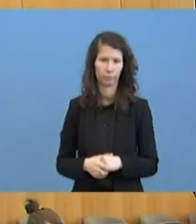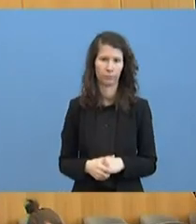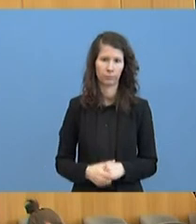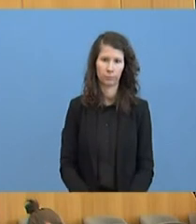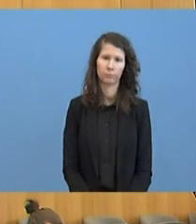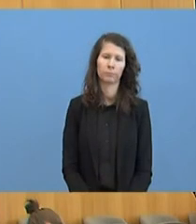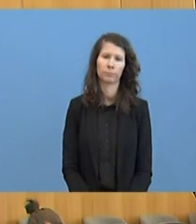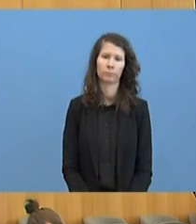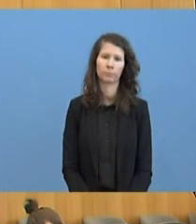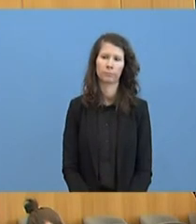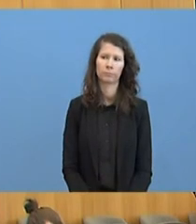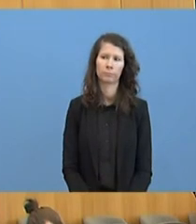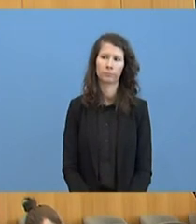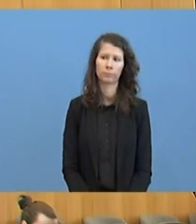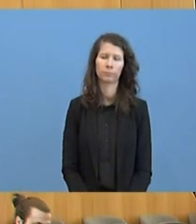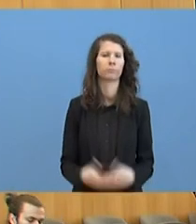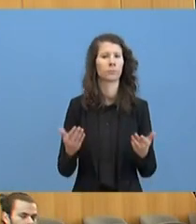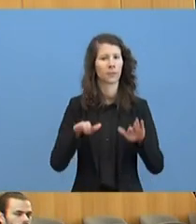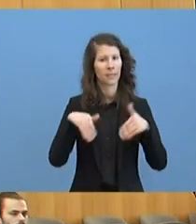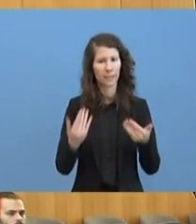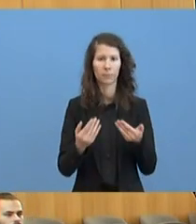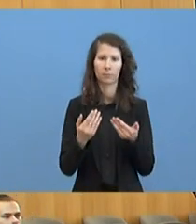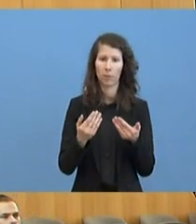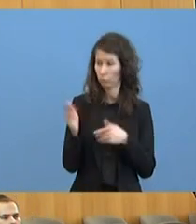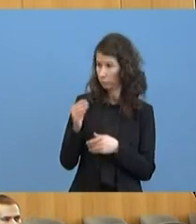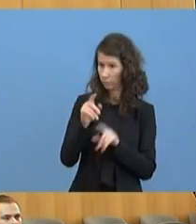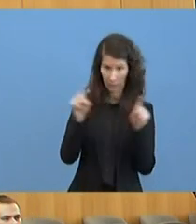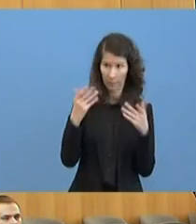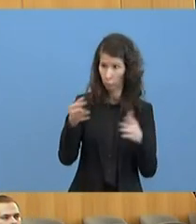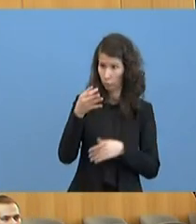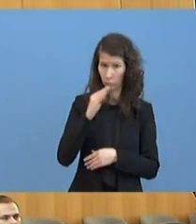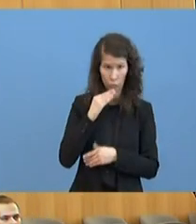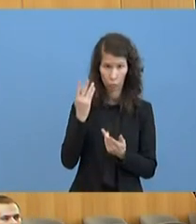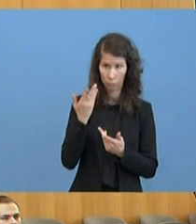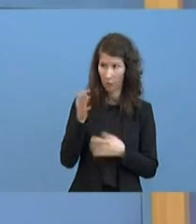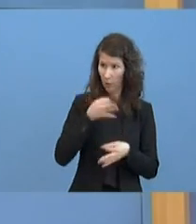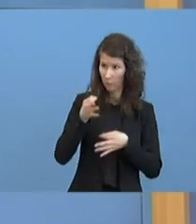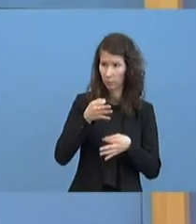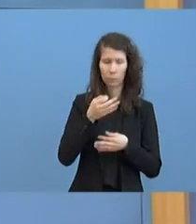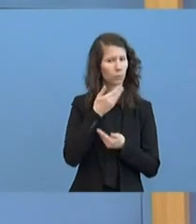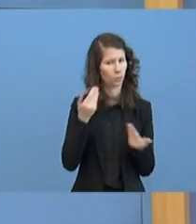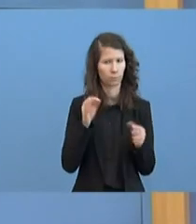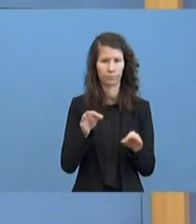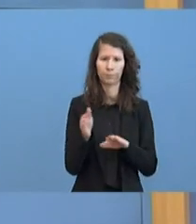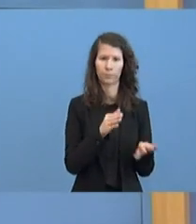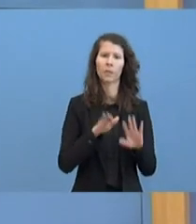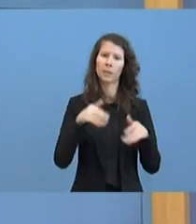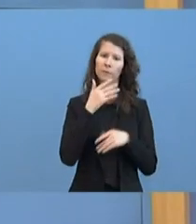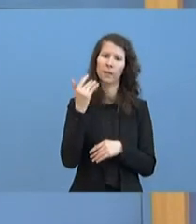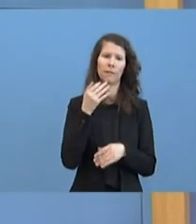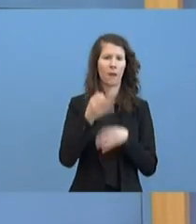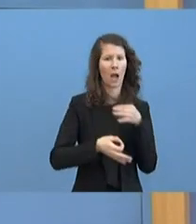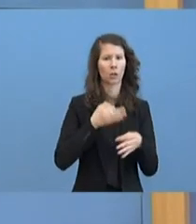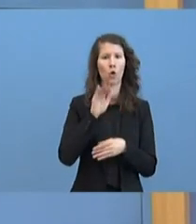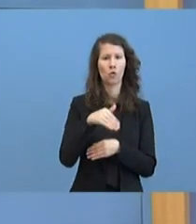Es gibt eine ganze Reihe von Fragen zum Thema